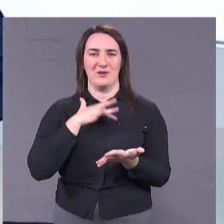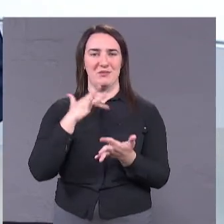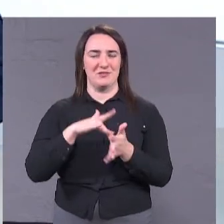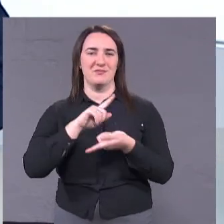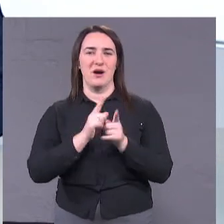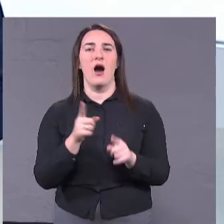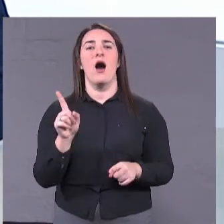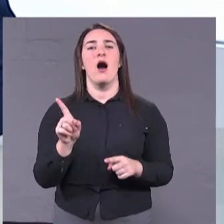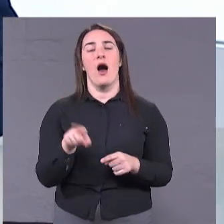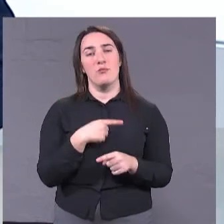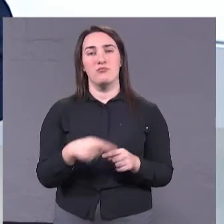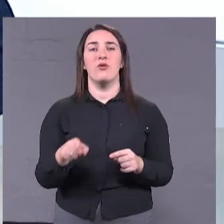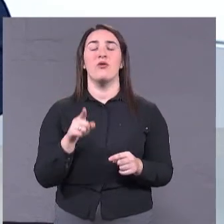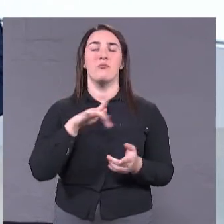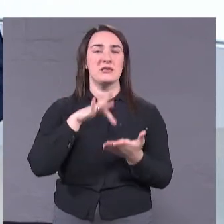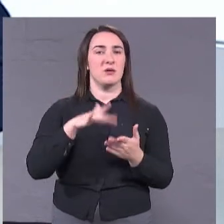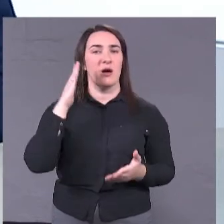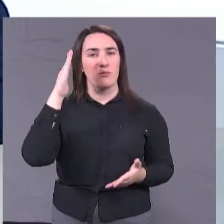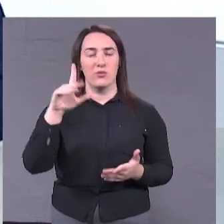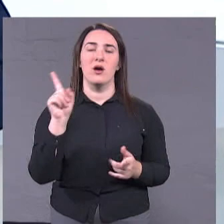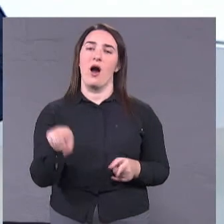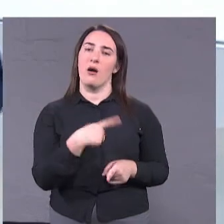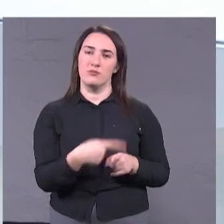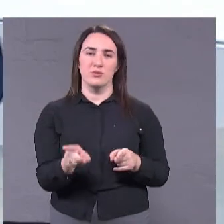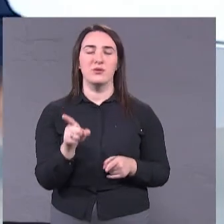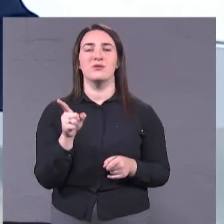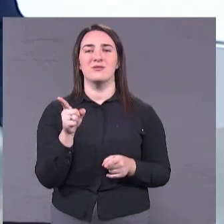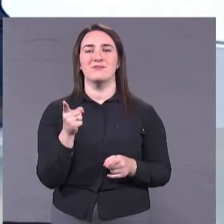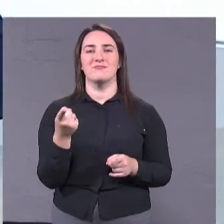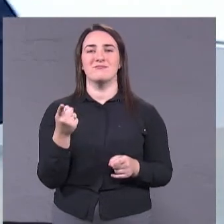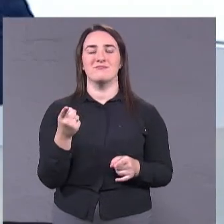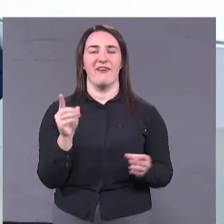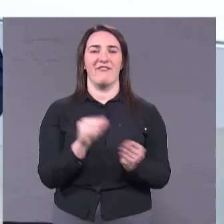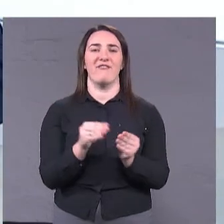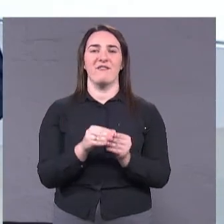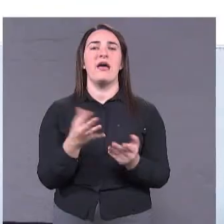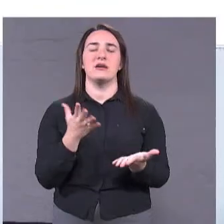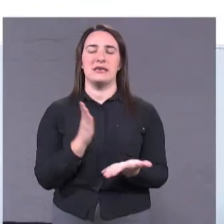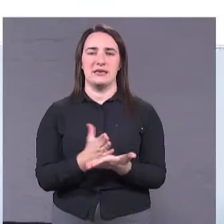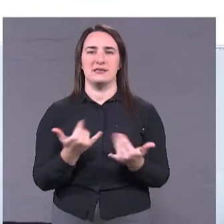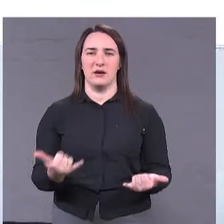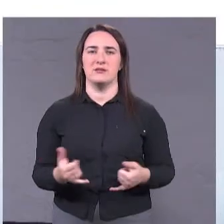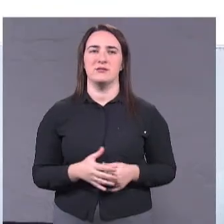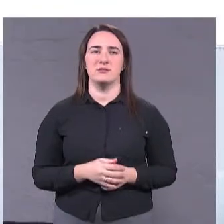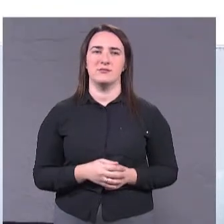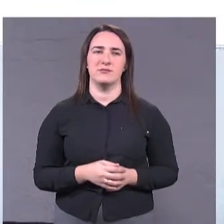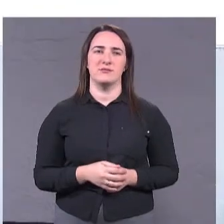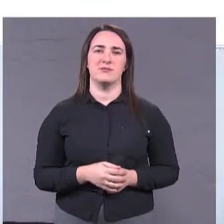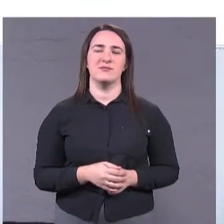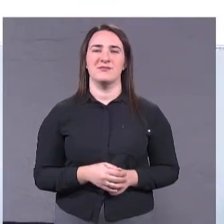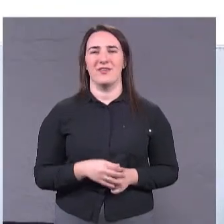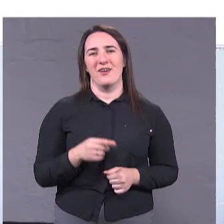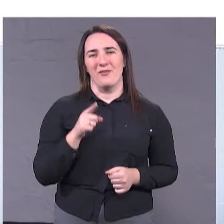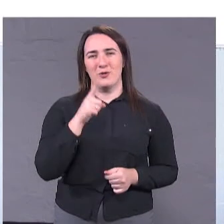перетворить його на місто майбутнього, або залишити його у тому стані, який він є зараз. Загрошено з вами. Ви ж розумієте,